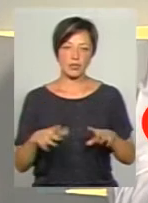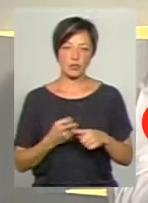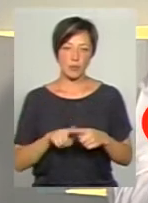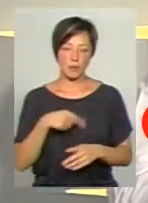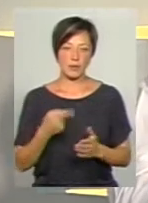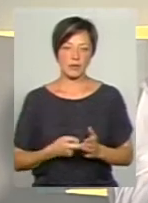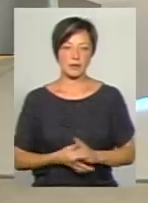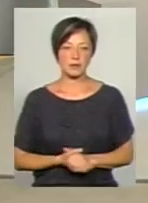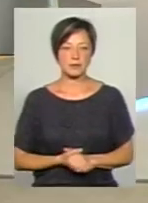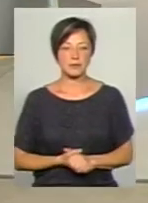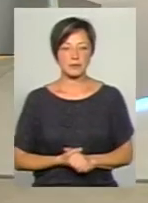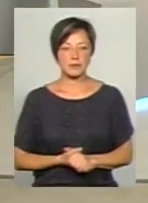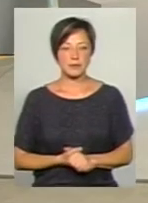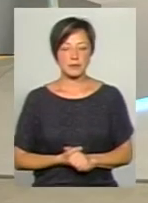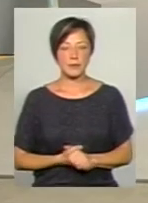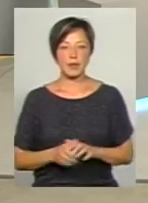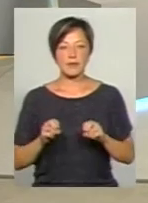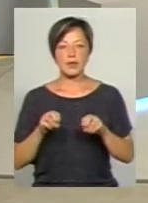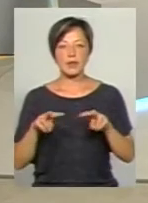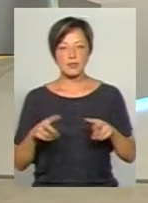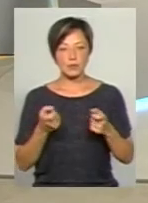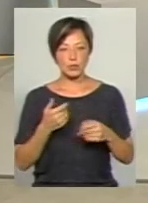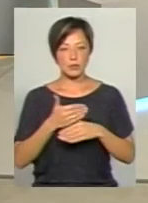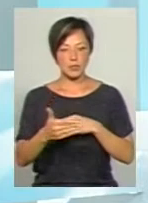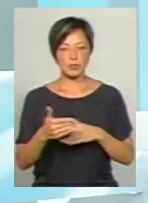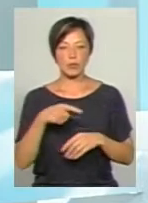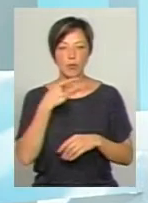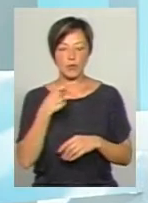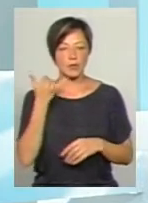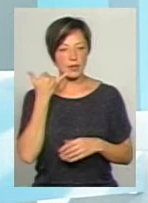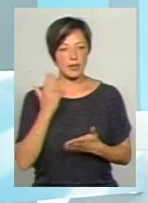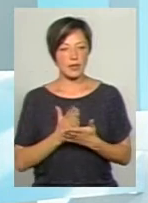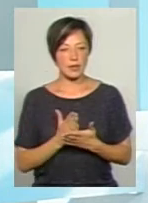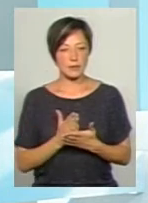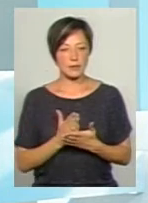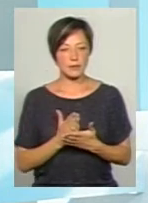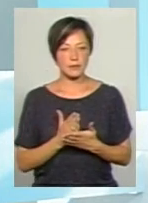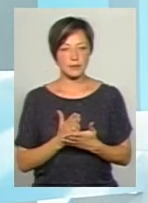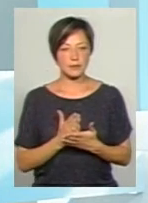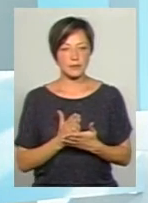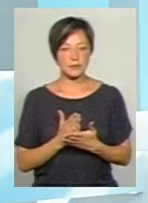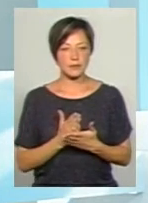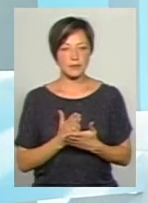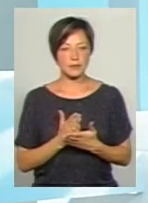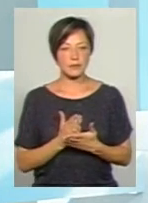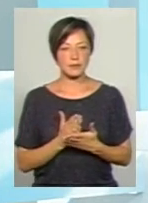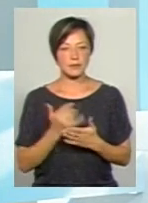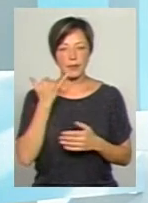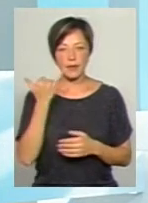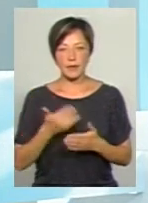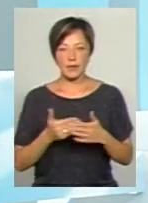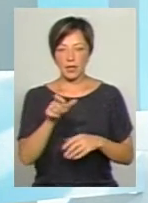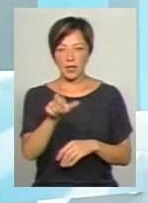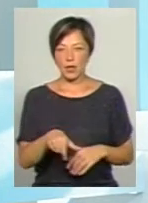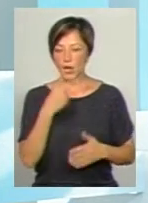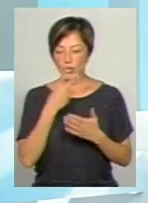цього питання. Про фахівців поговоримо ще трохи далі, а зараз у нас на зв'язку є телефонний дзвінок від глядача,